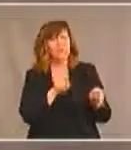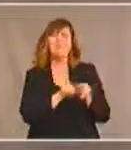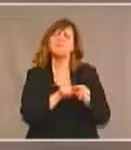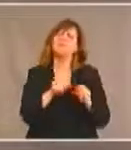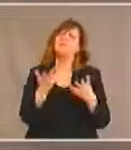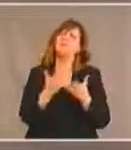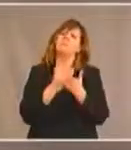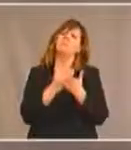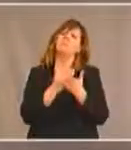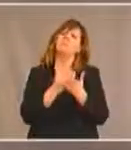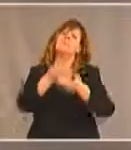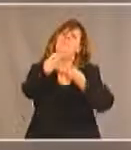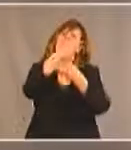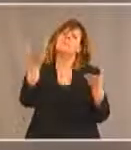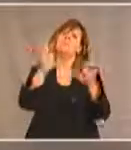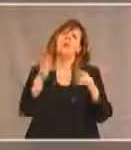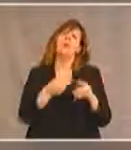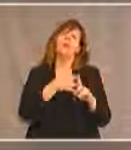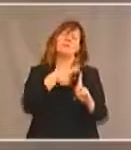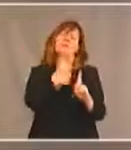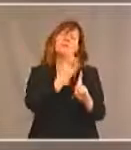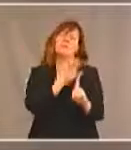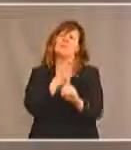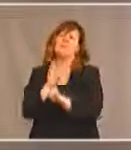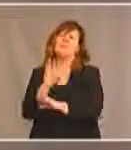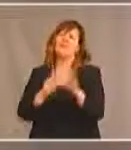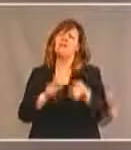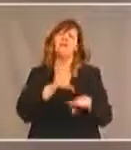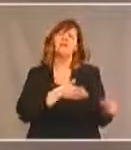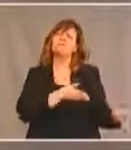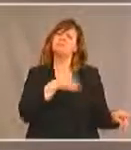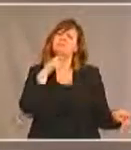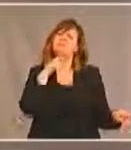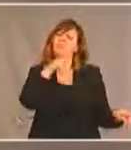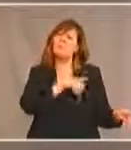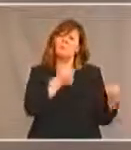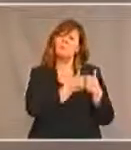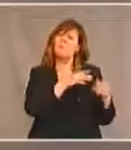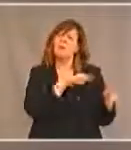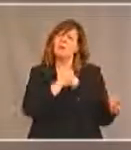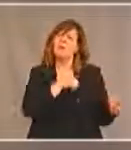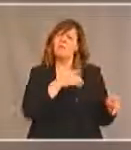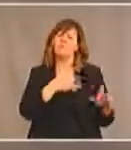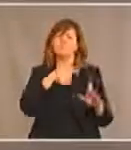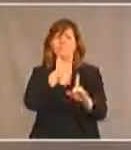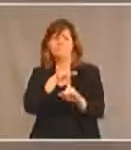façon de sensibiliser les gens à leurs difficultés et promouvoir le changement ASSETS.